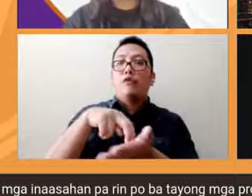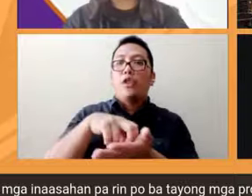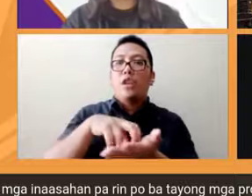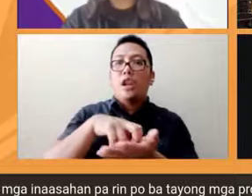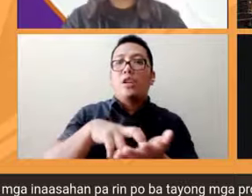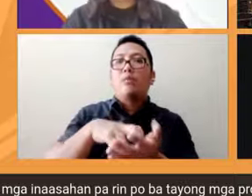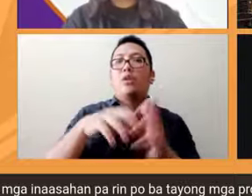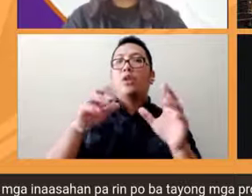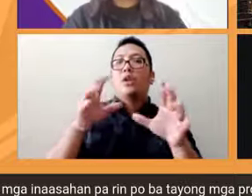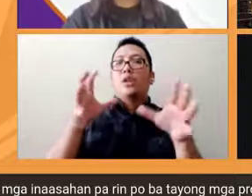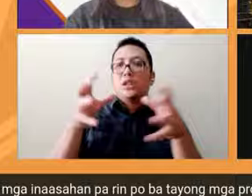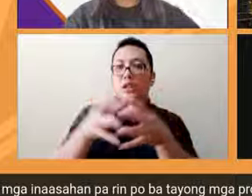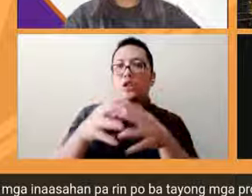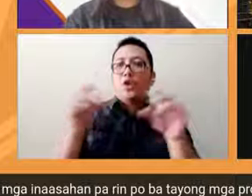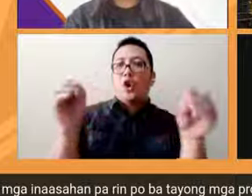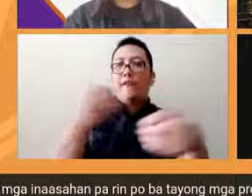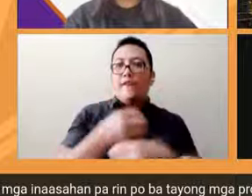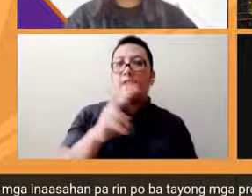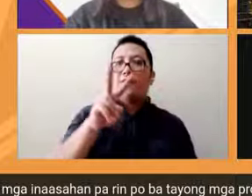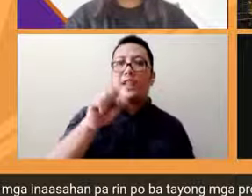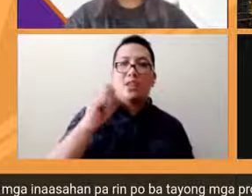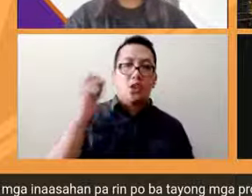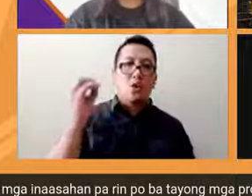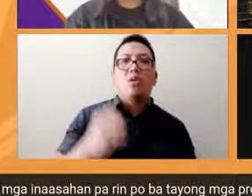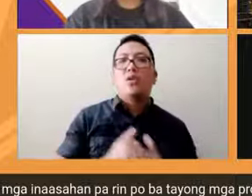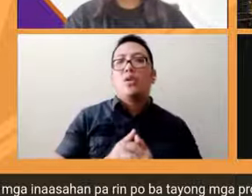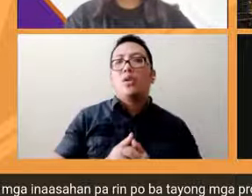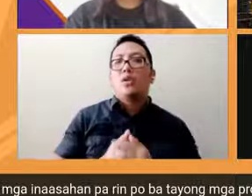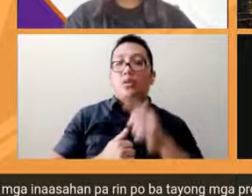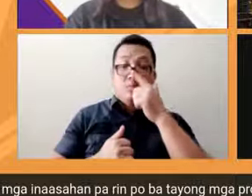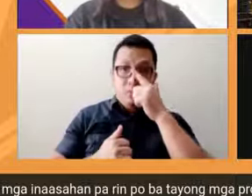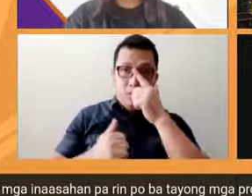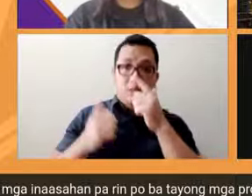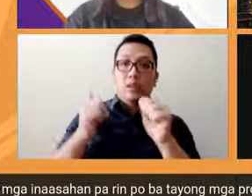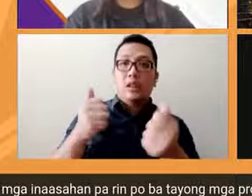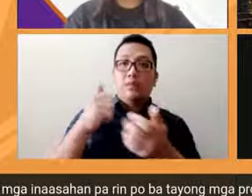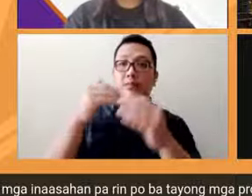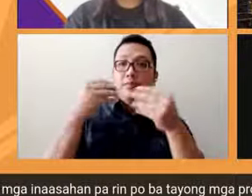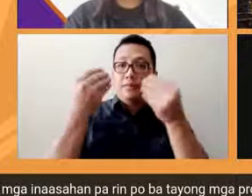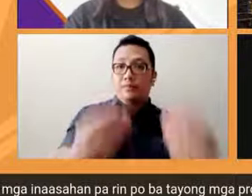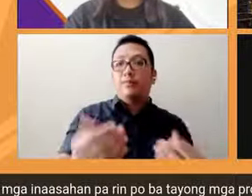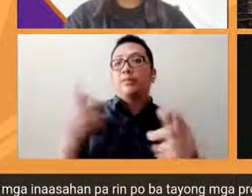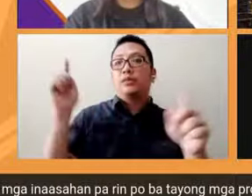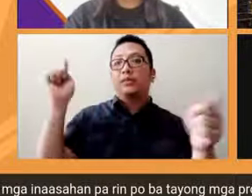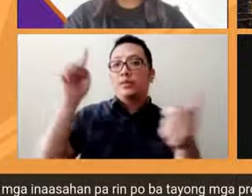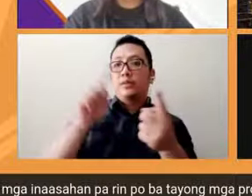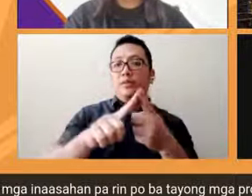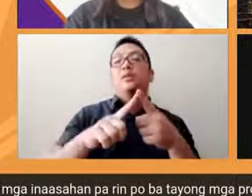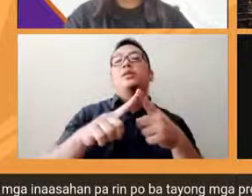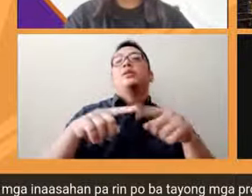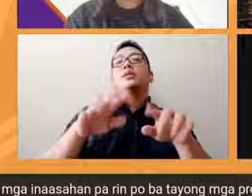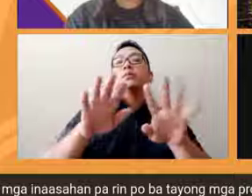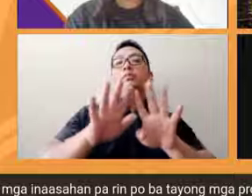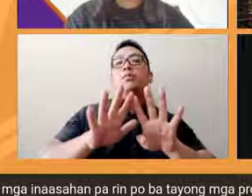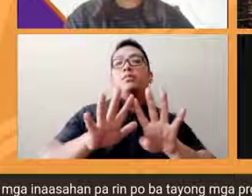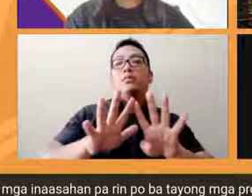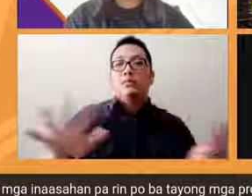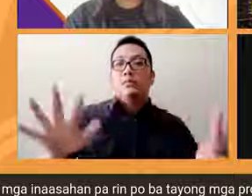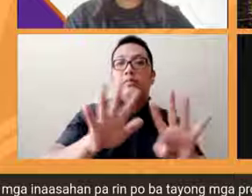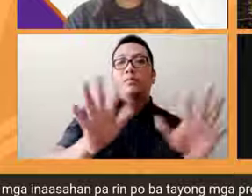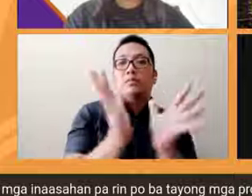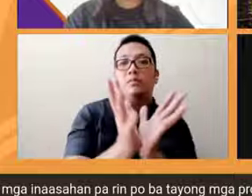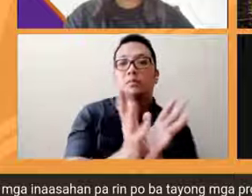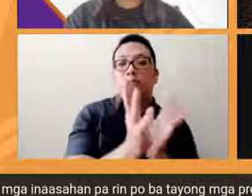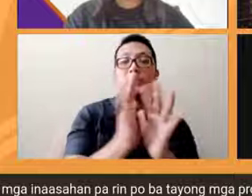ay maalis para mabridge natin yung information ay maibaba hanggang dun sa community level para mismo sa araw na